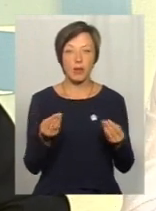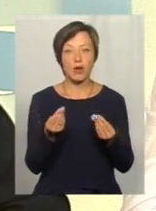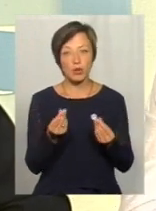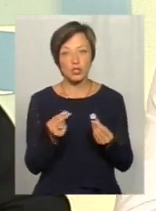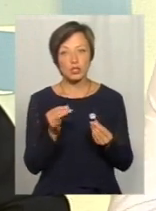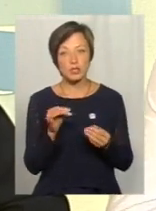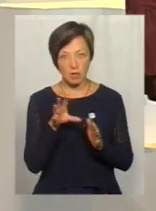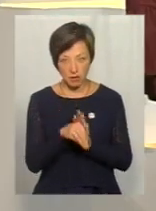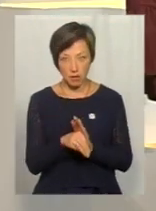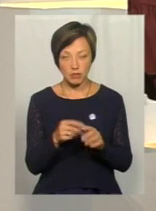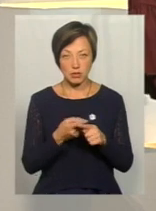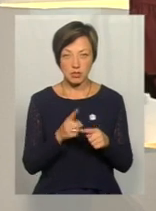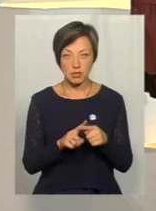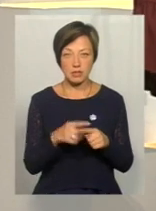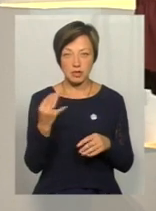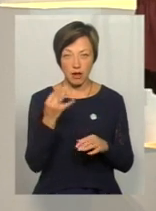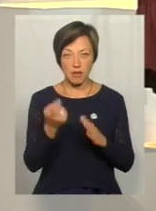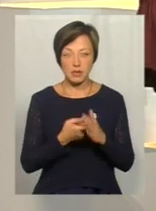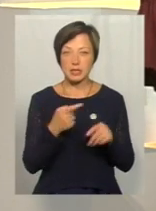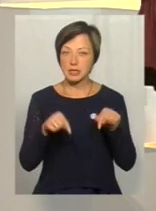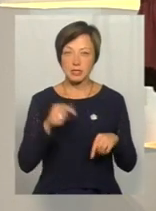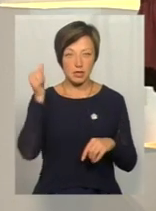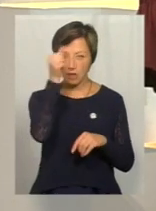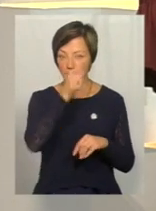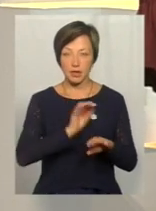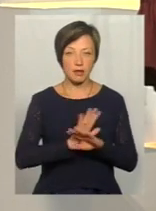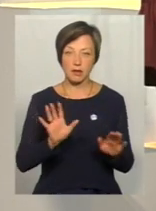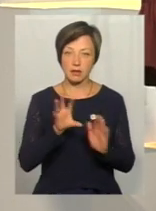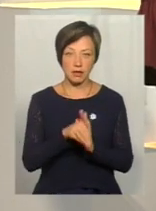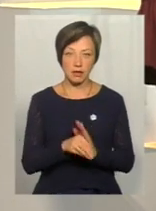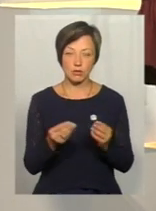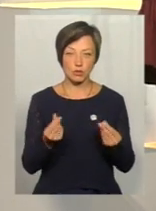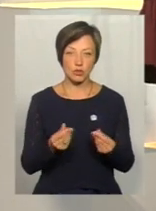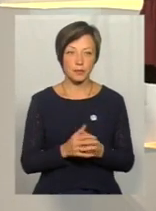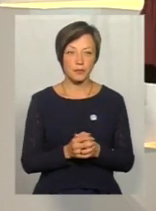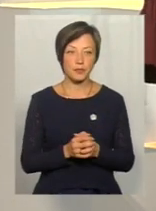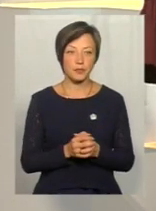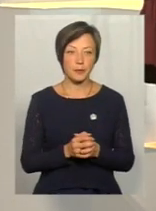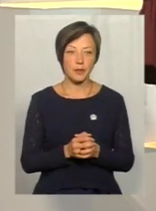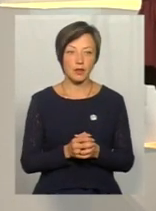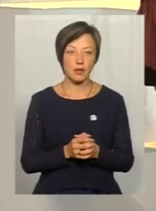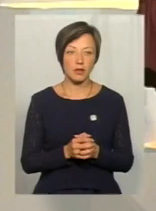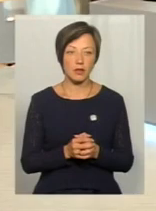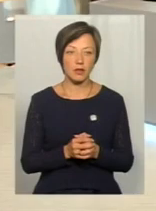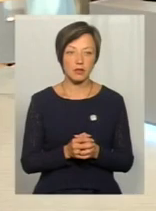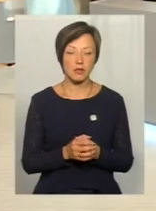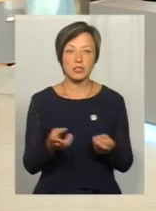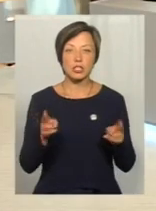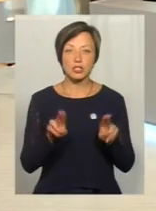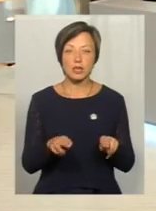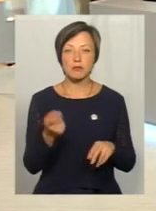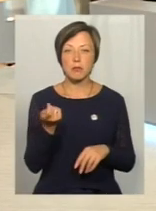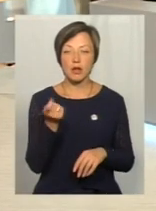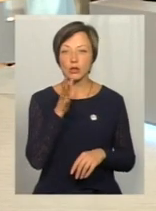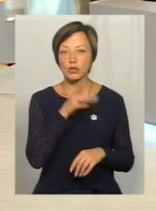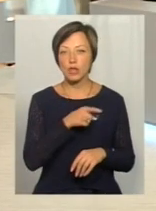замови. закладені? Ви цікавились в На цей рік не закладені. Кошти на компенсації на виставки. Зрозуміло. Залишається ще дуже